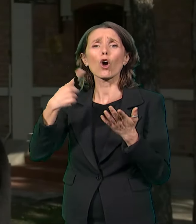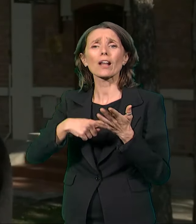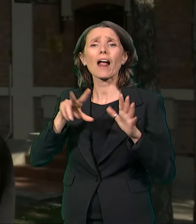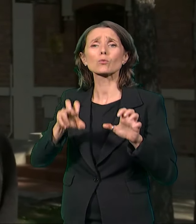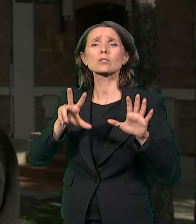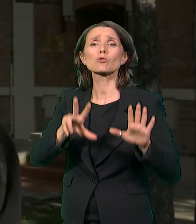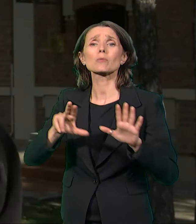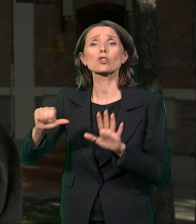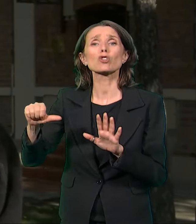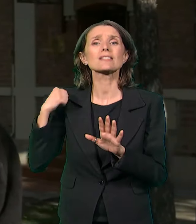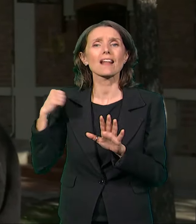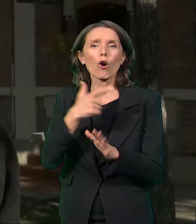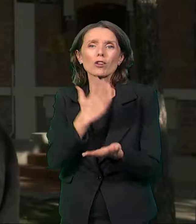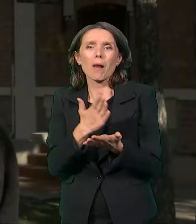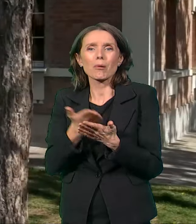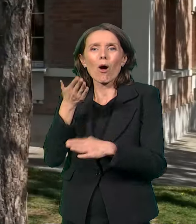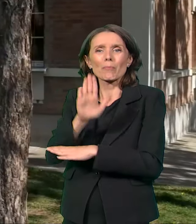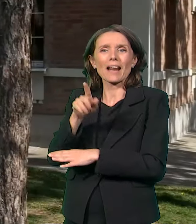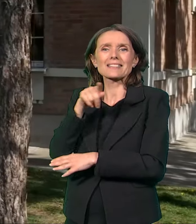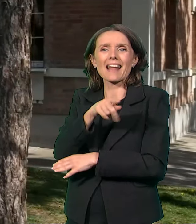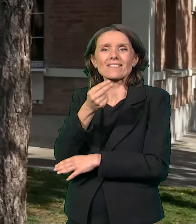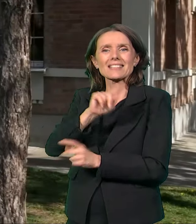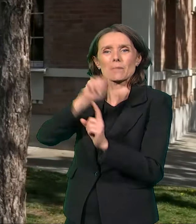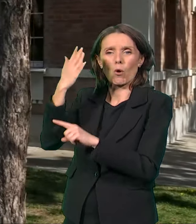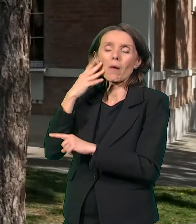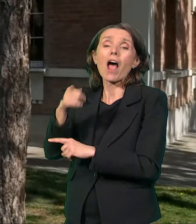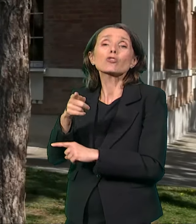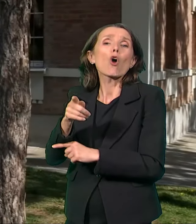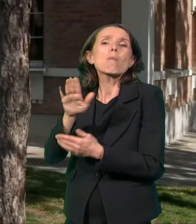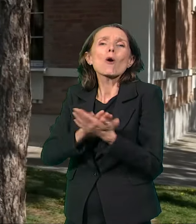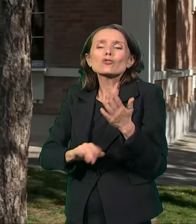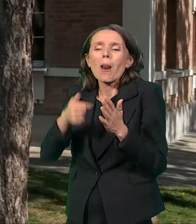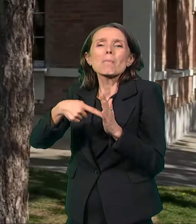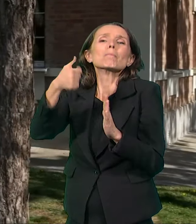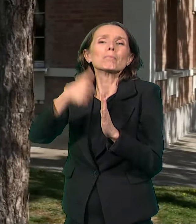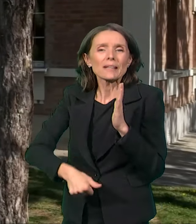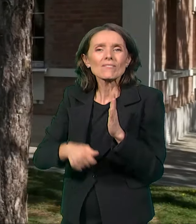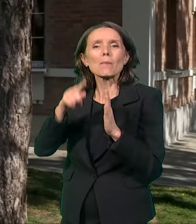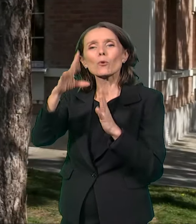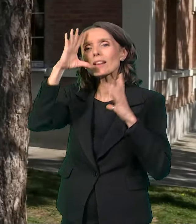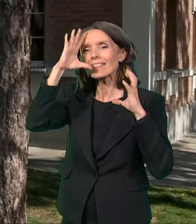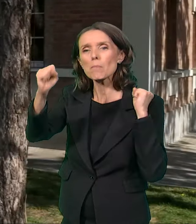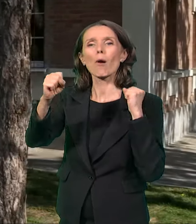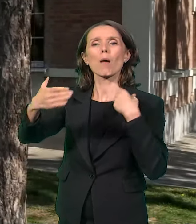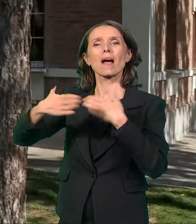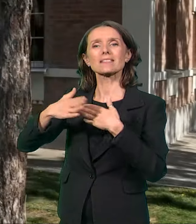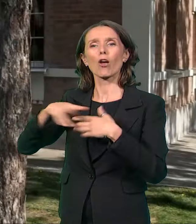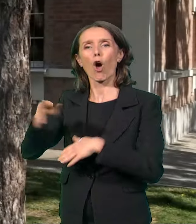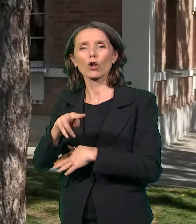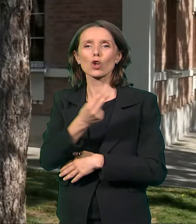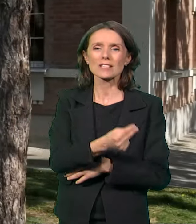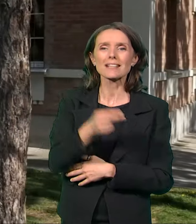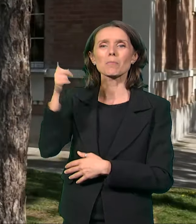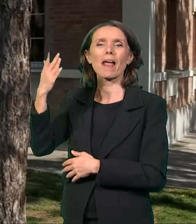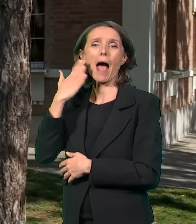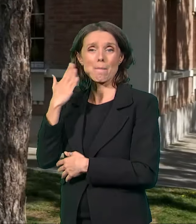godine. To je zapravo početak diplomatskih odnosa. početak diplomatskih odnosa, a Jensen Parano Sovortaki